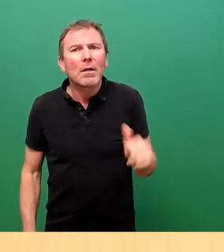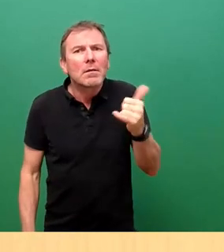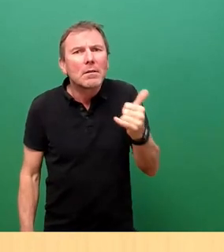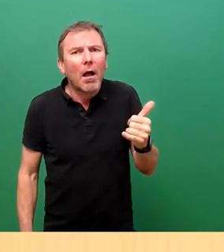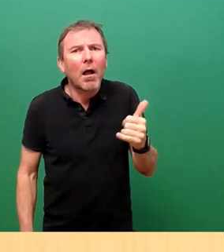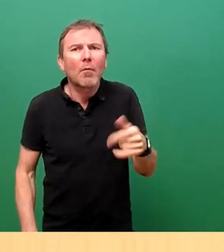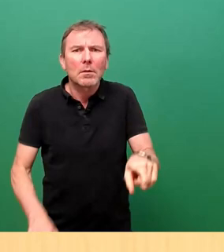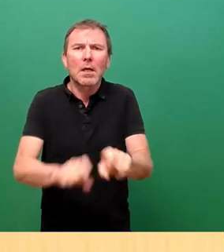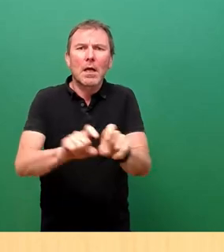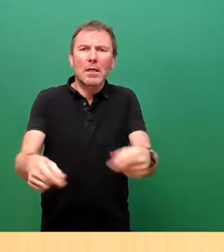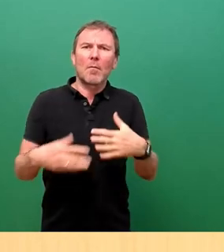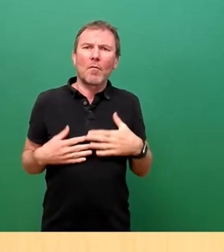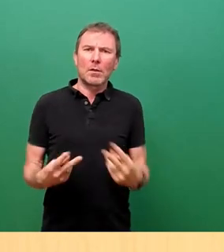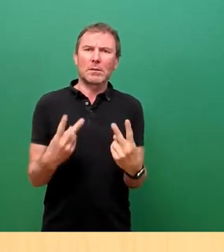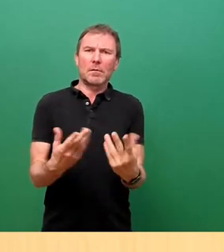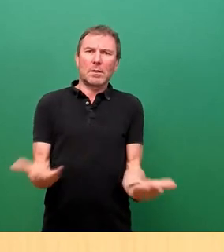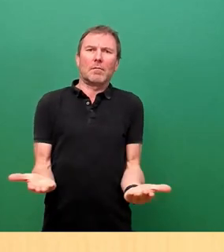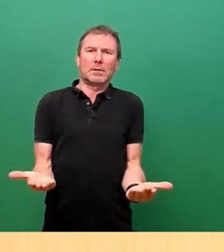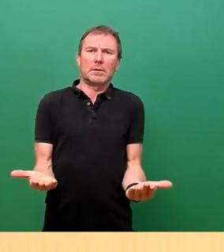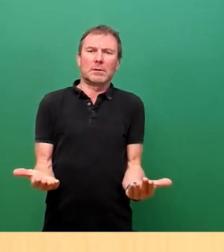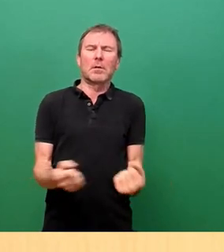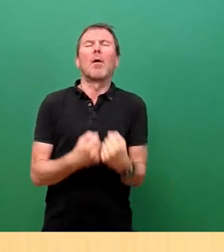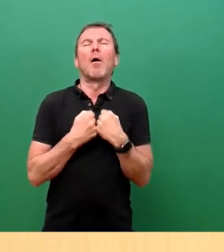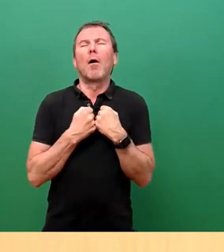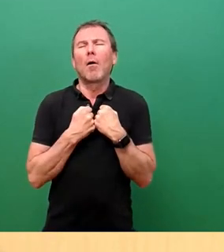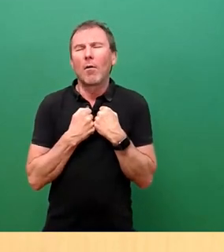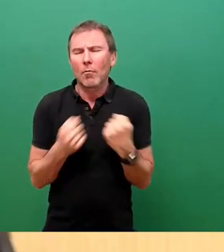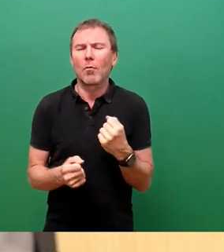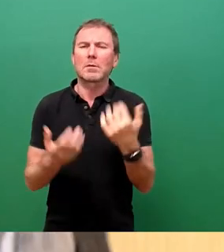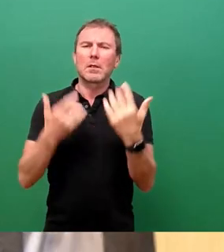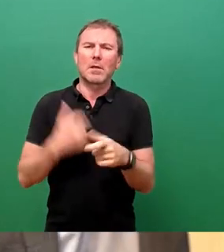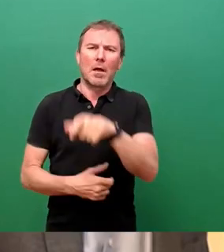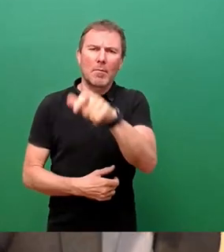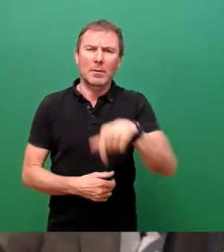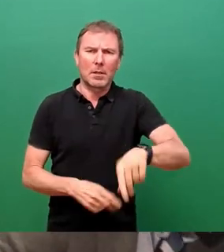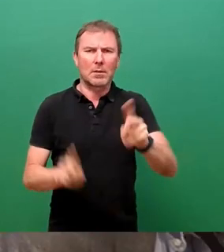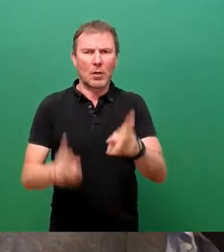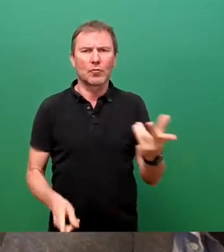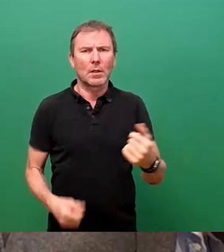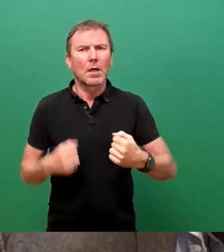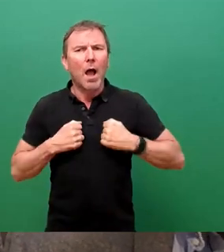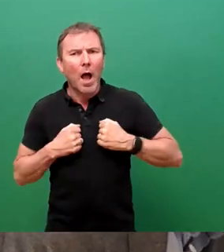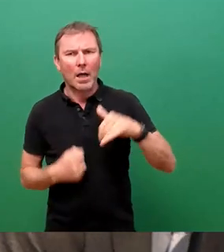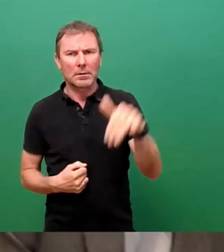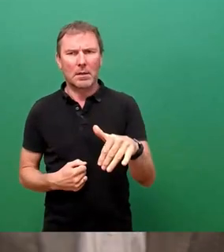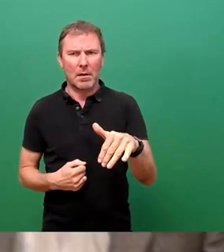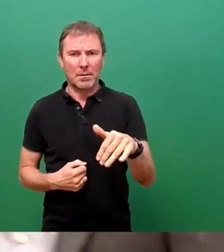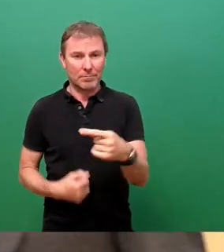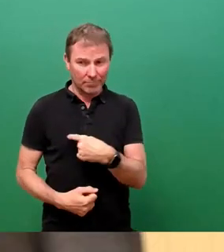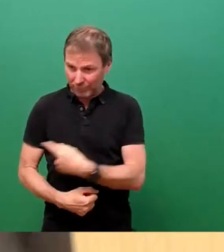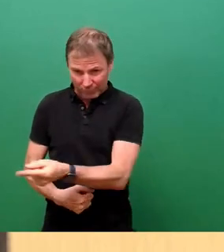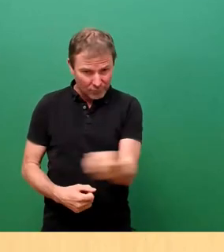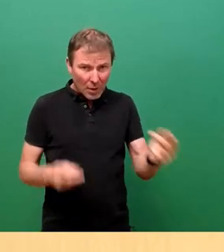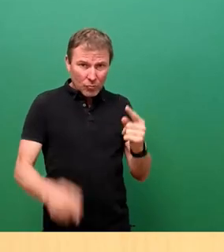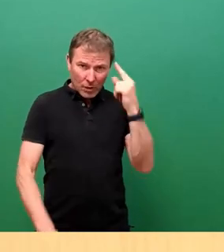es mir, wir haben natürlich auch einen großen Anteil von Leuten in unserer Stadt, die nun Angst haben. Dieser Stadtrat ist immer sehr